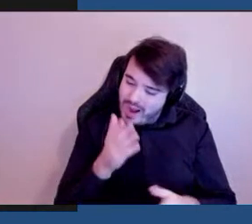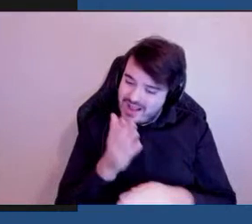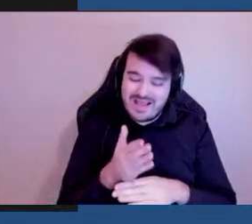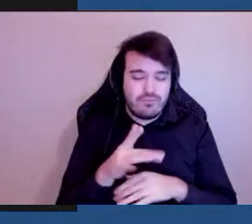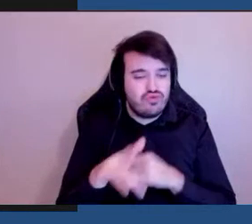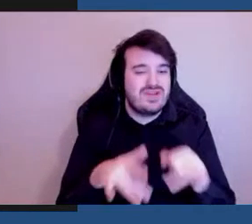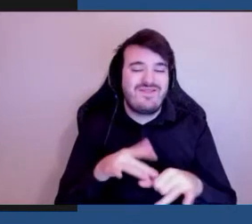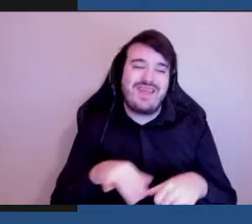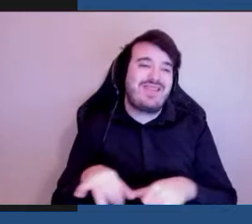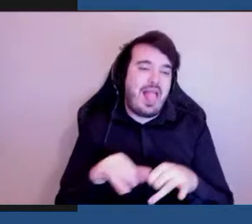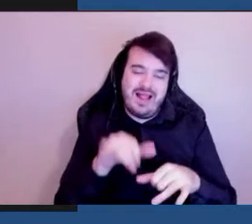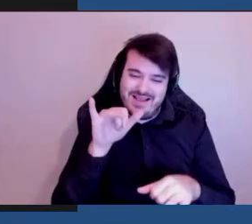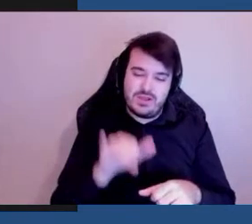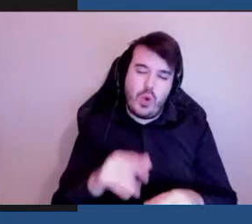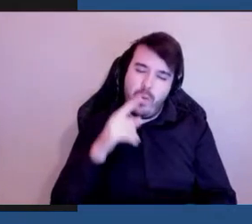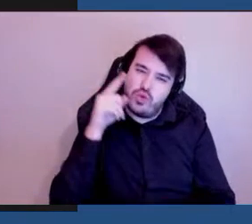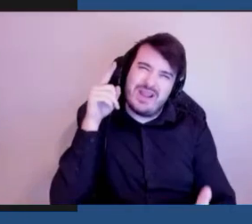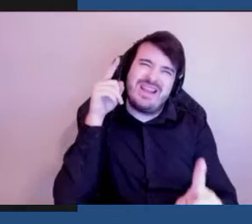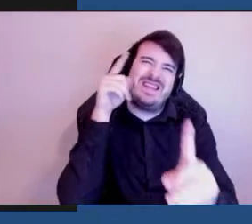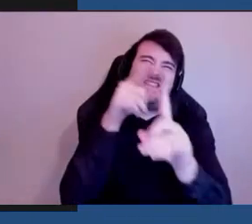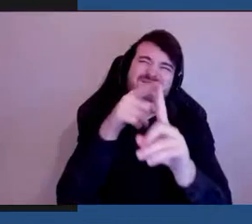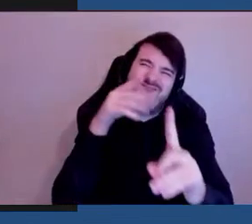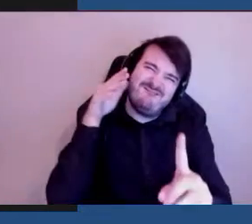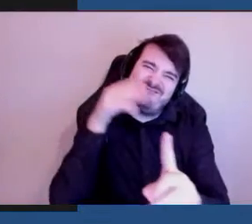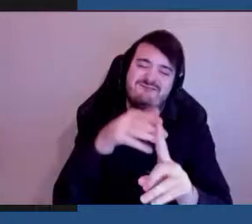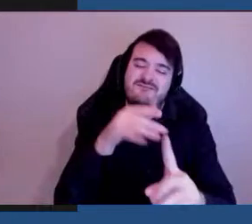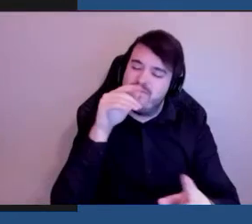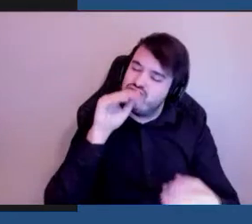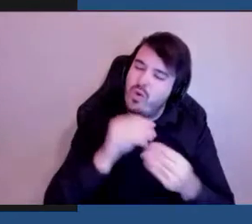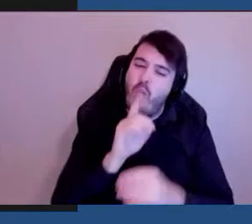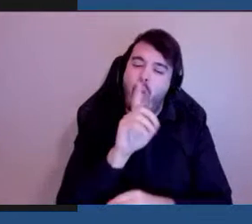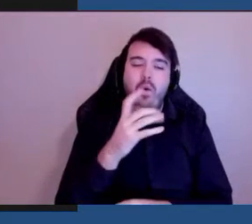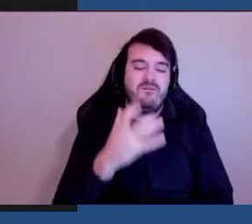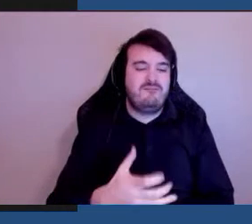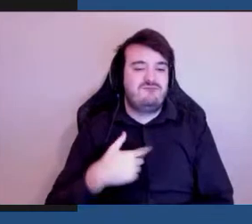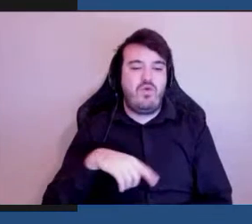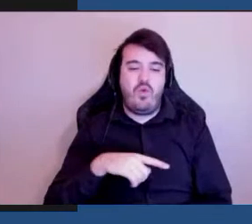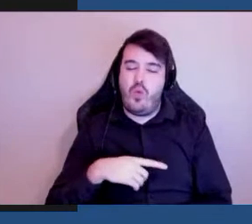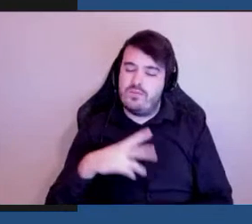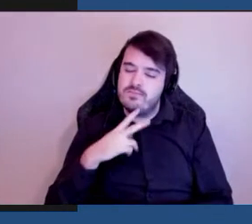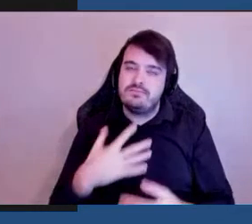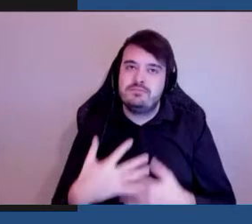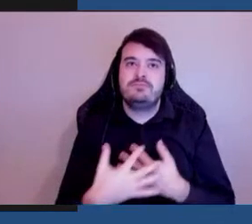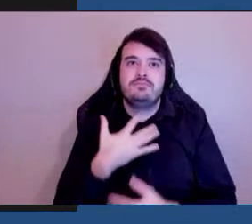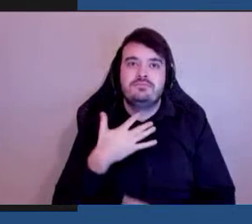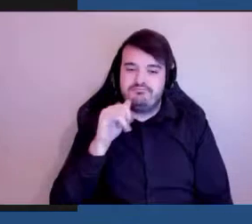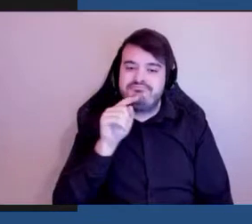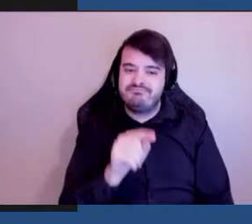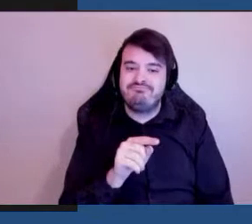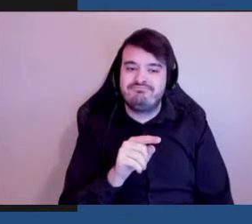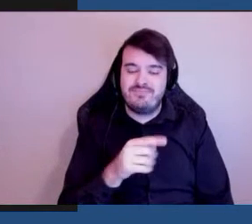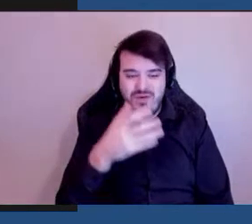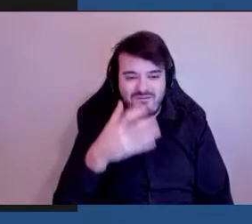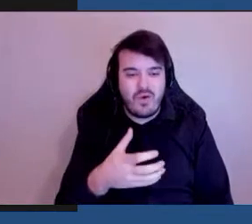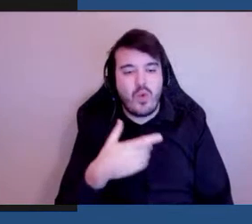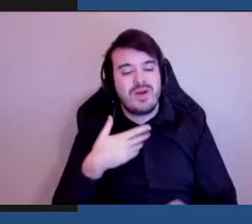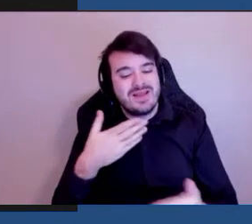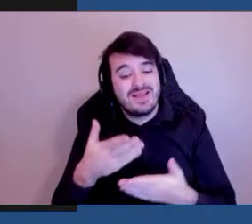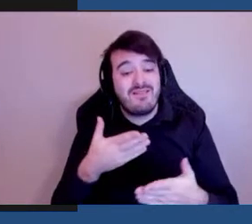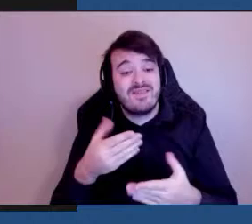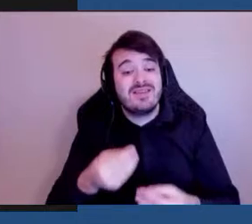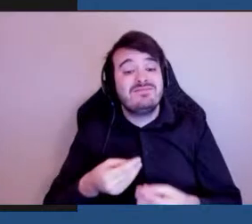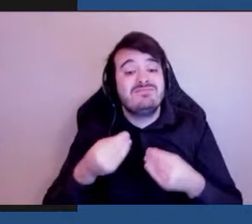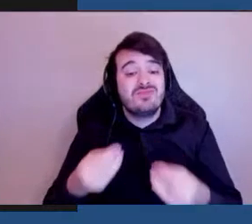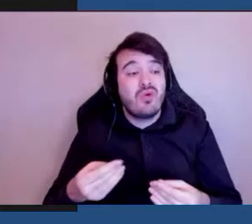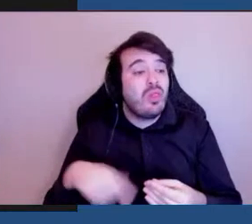universelle, c'est l'objectif auquel nous voulons aspirer. On veut que les services qui soient donnés